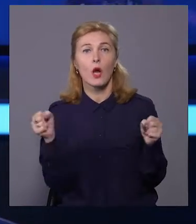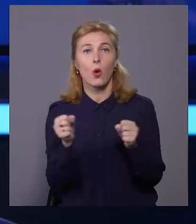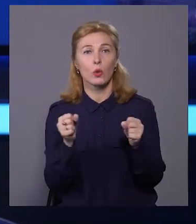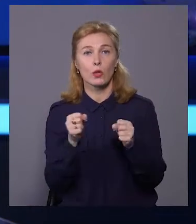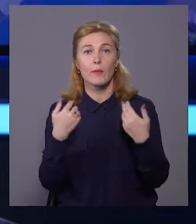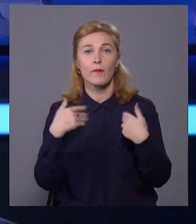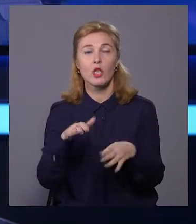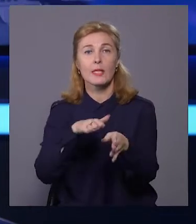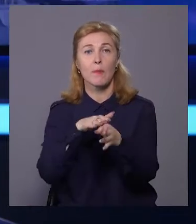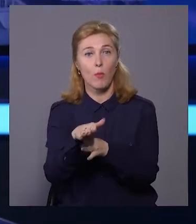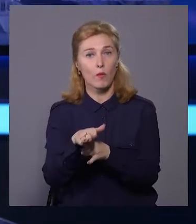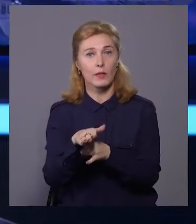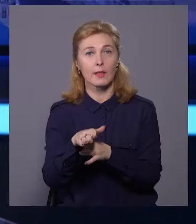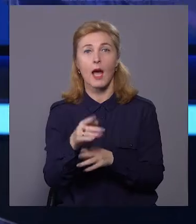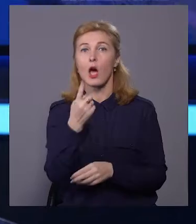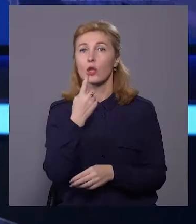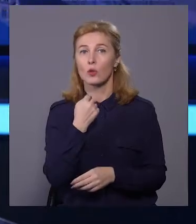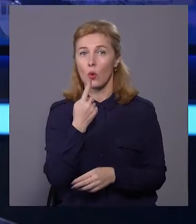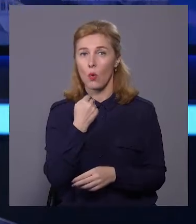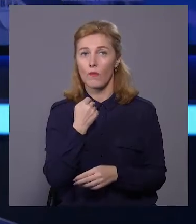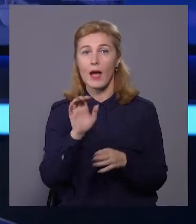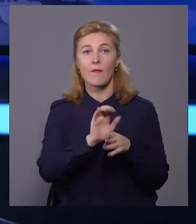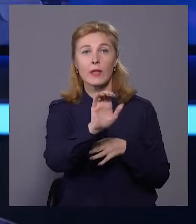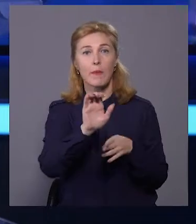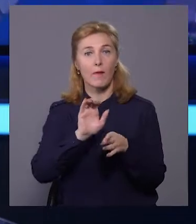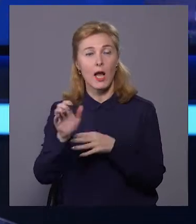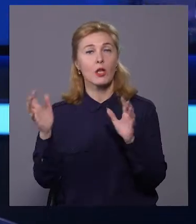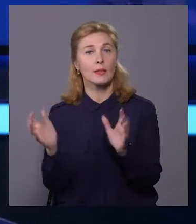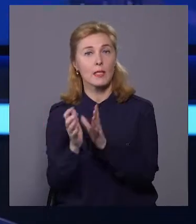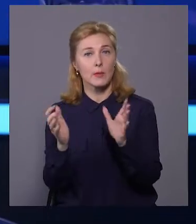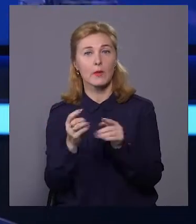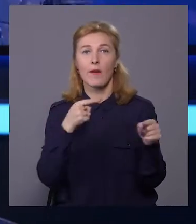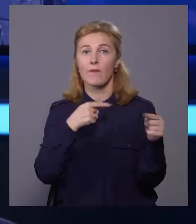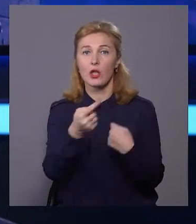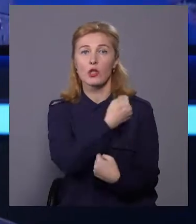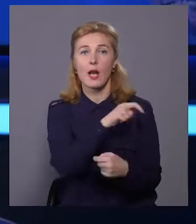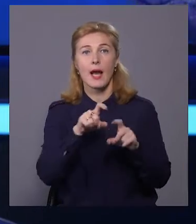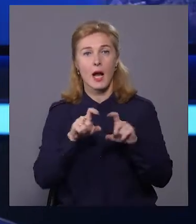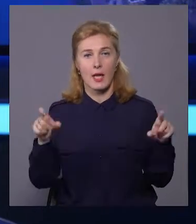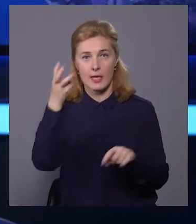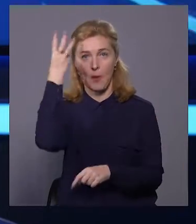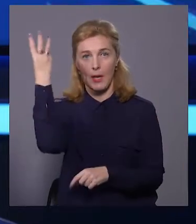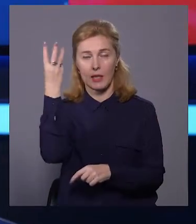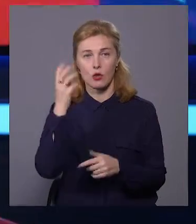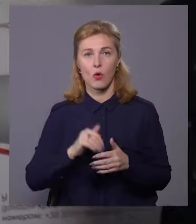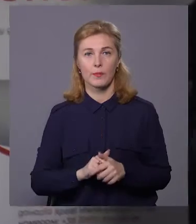камери вже заповнені. Тож, донорську кров відправляють на зберігання в іншій лікарні Хмельницького.